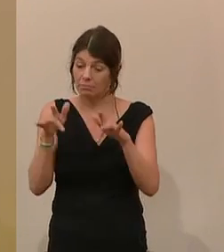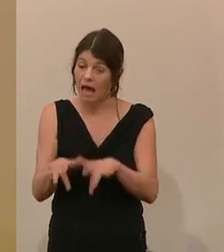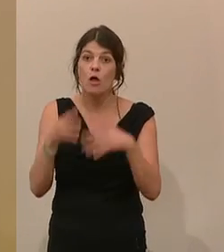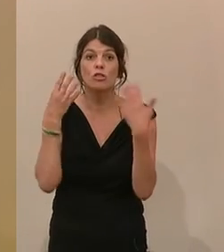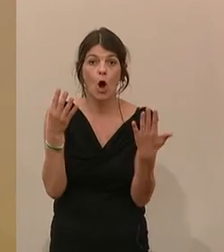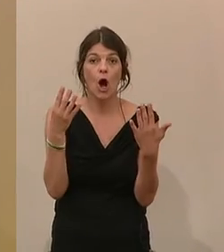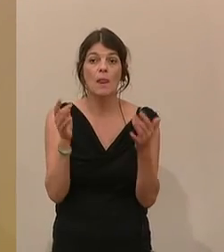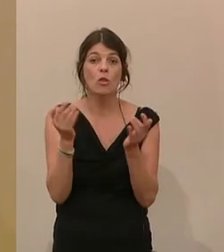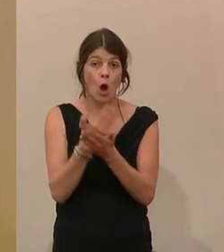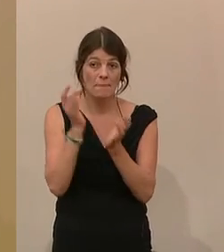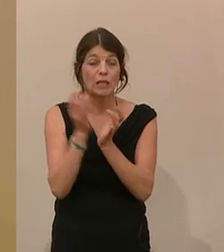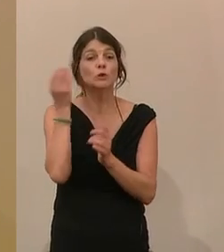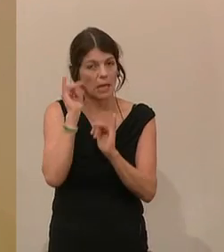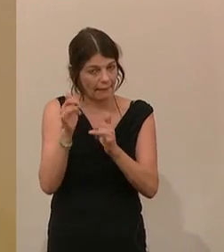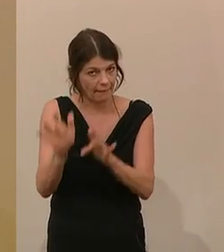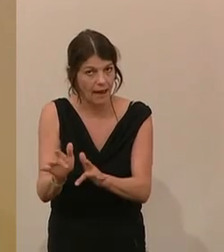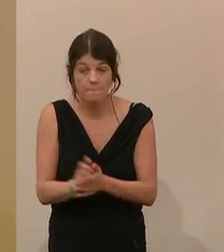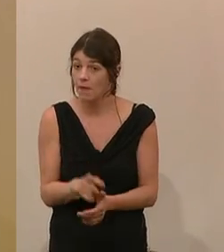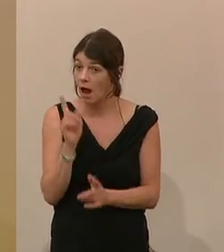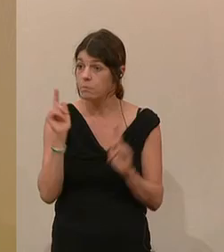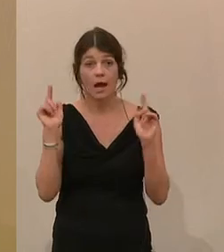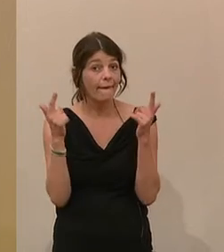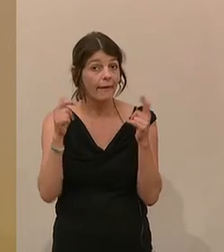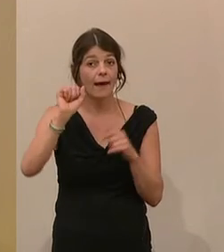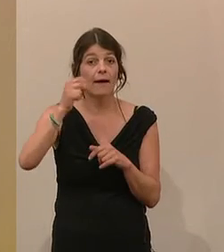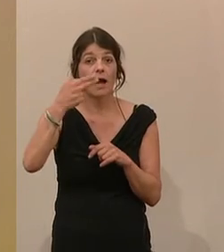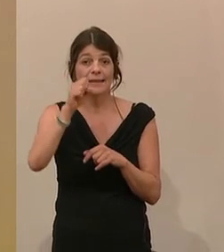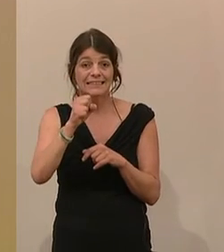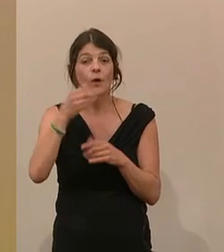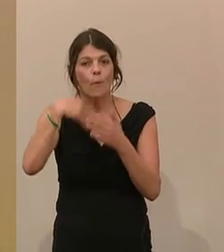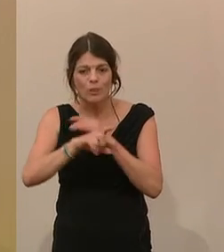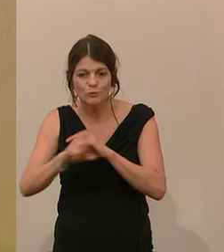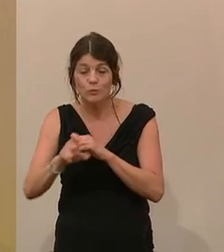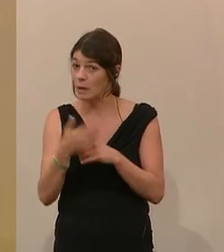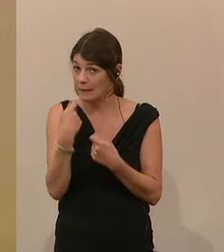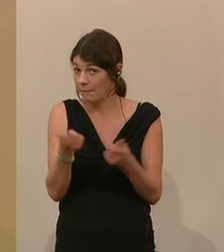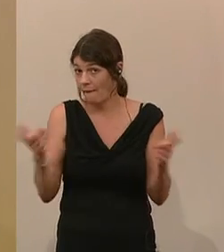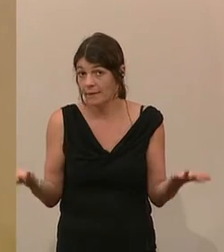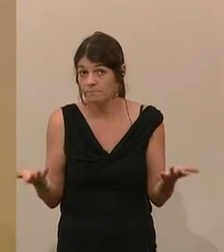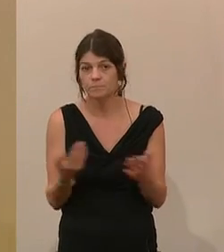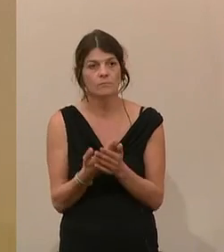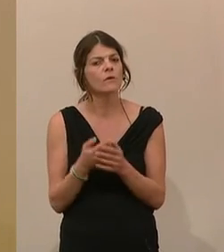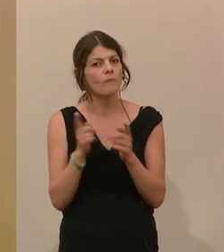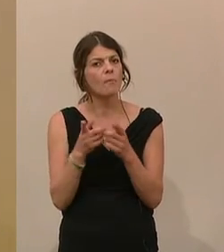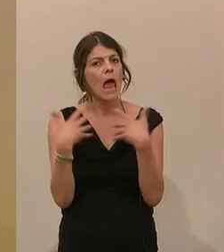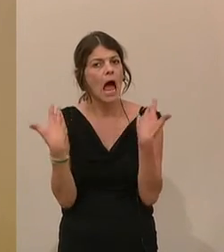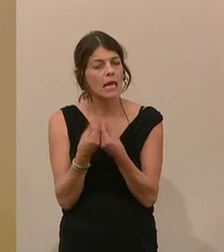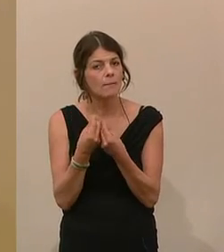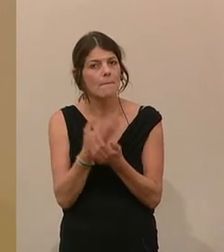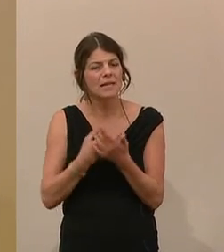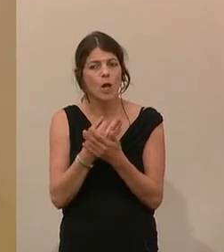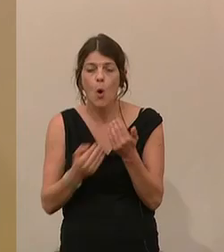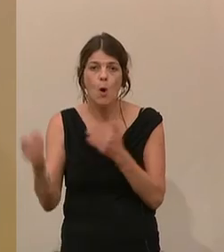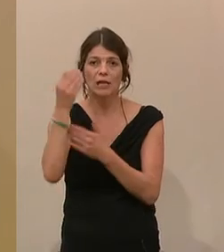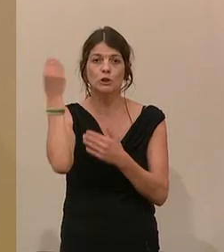neue Mittelschulen, aber keine AHS-Unterstufe zur Verfügung. Eine allgemein bildende höhere